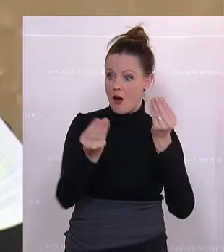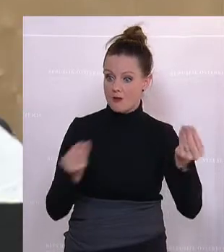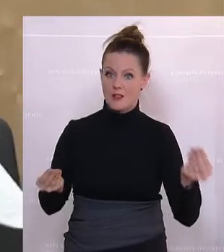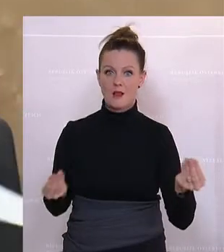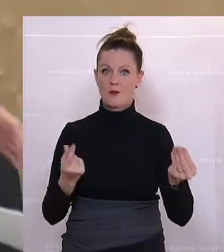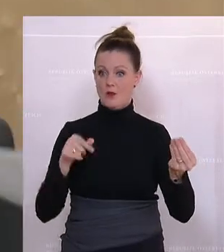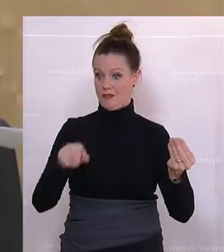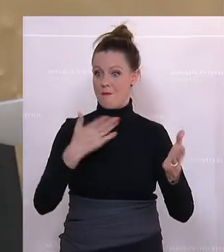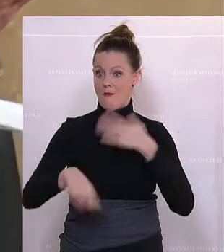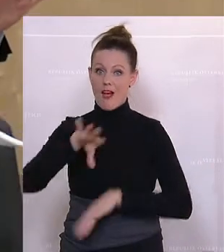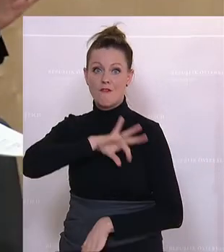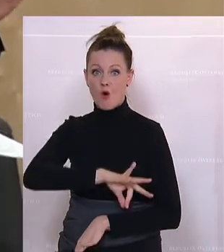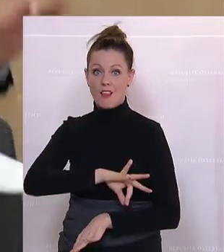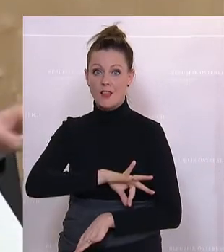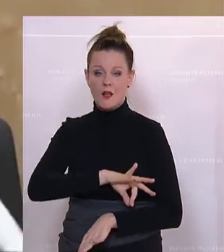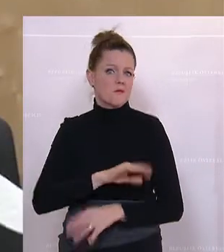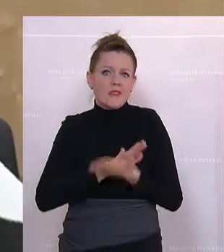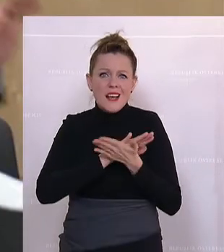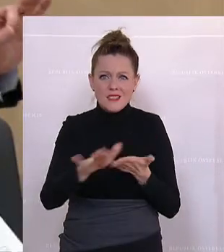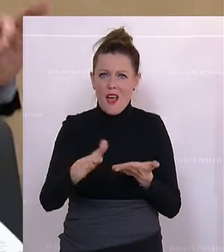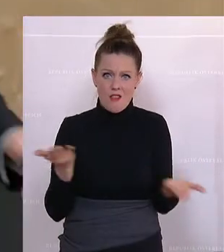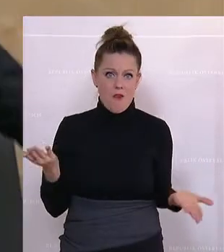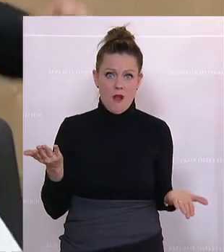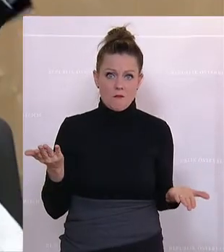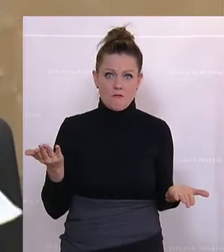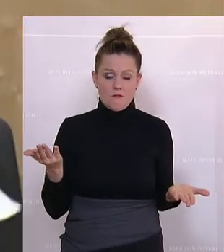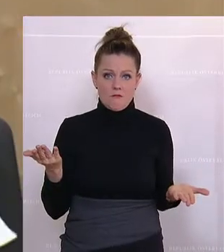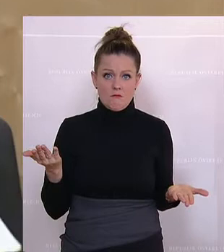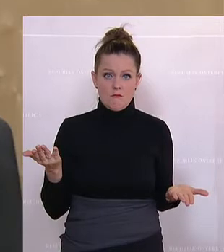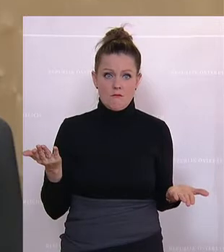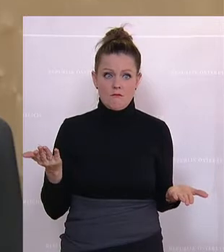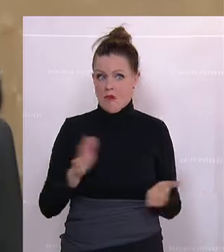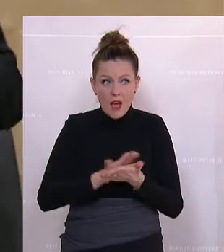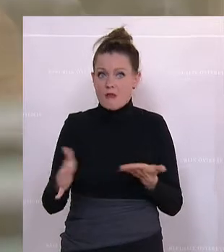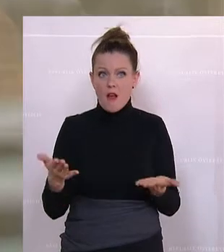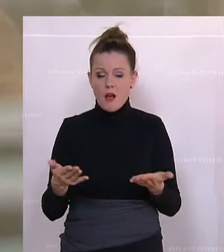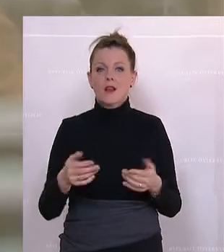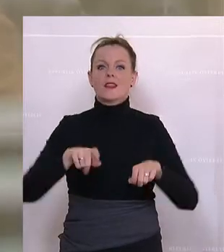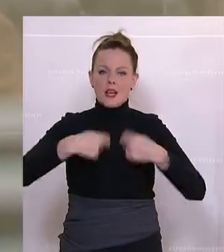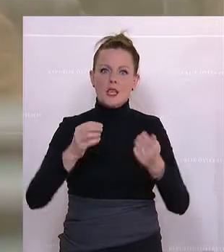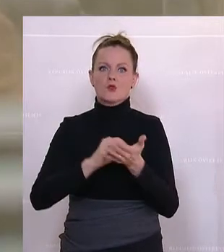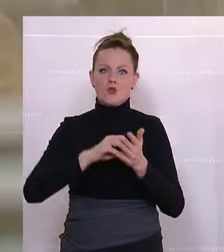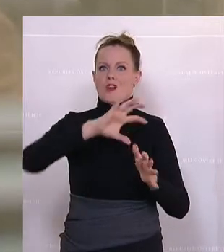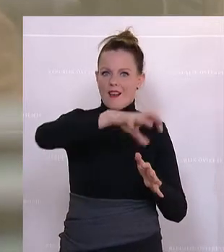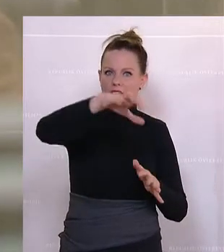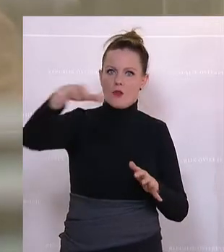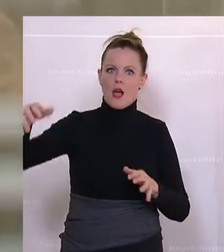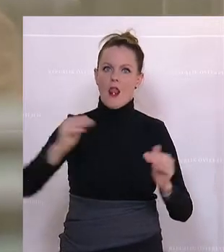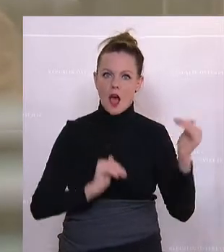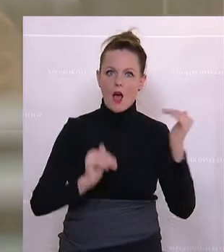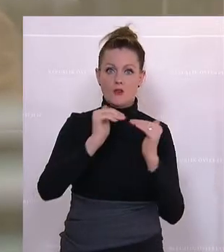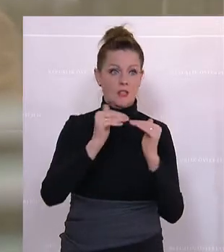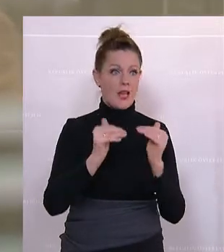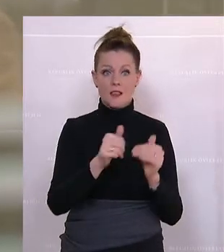unteren profitieren mehr. So einfach ist das. So einfach ist das. Und jetzt gibt es noch den regionalen Ausgleich, der eben sehr sinnvoll ist,